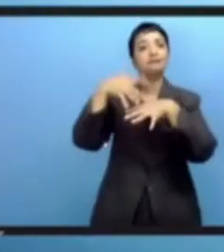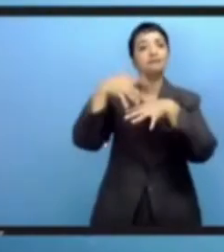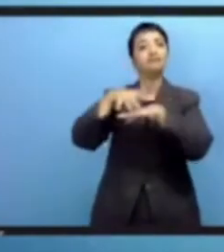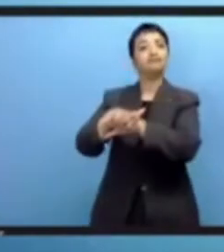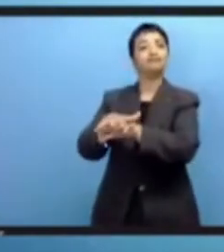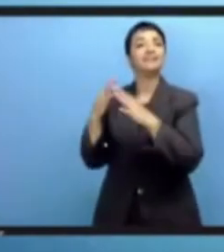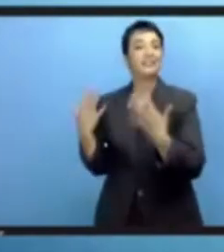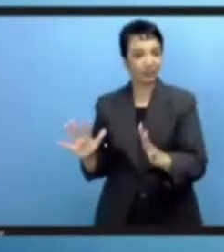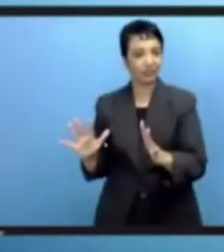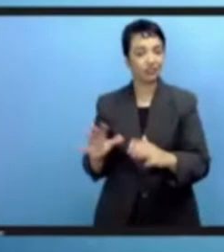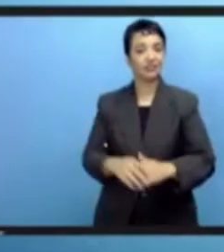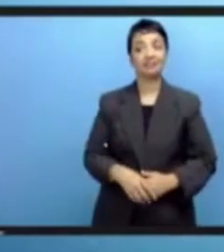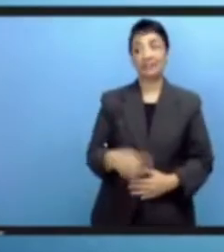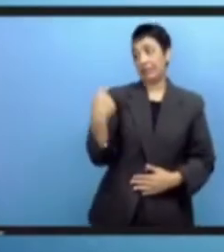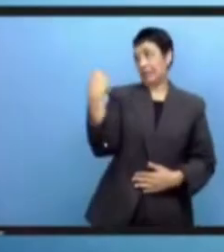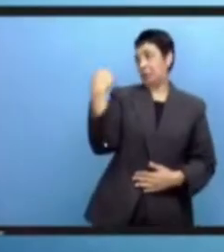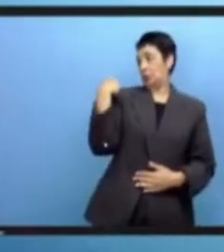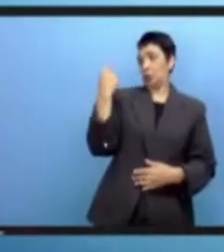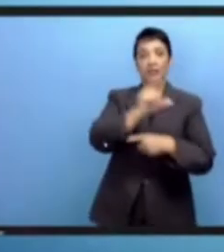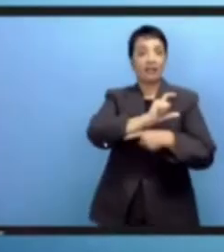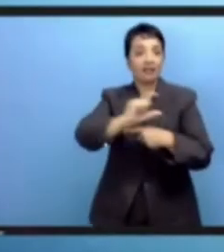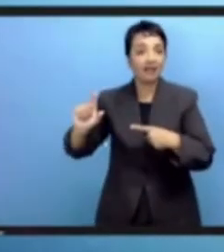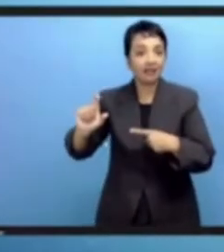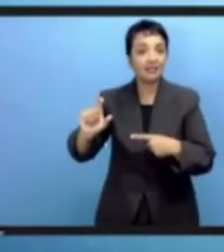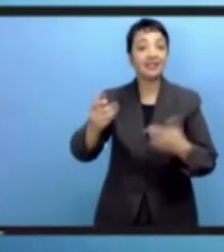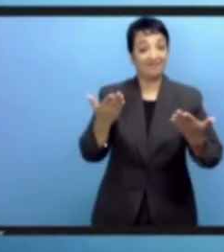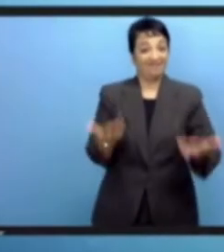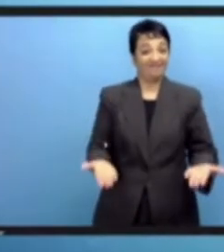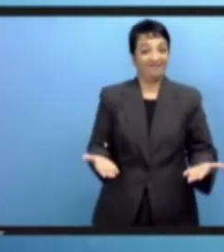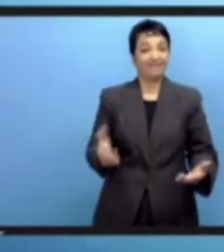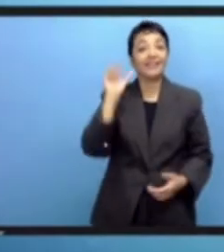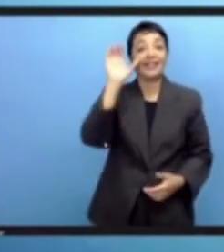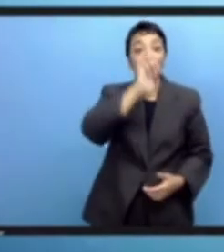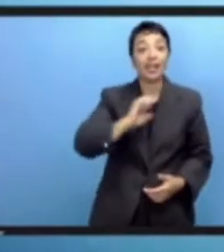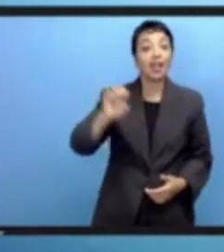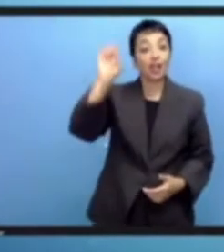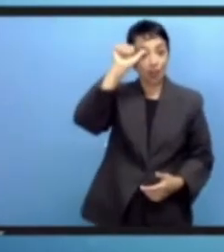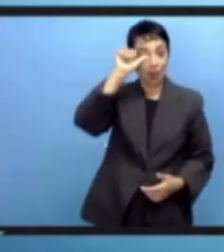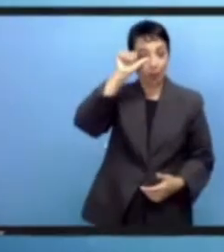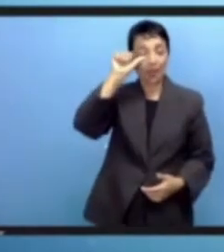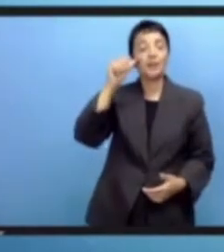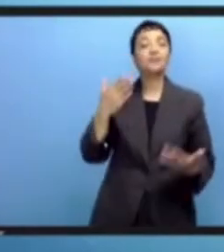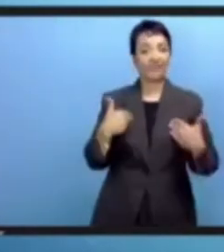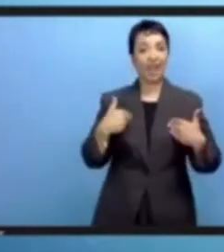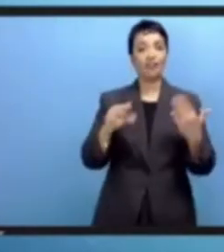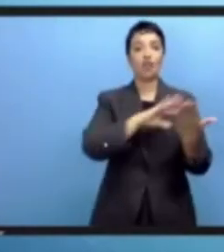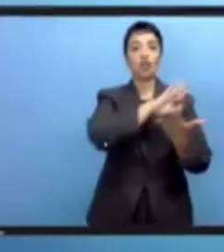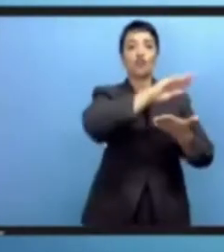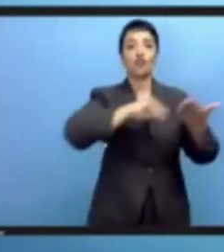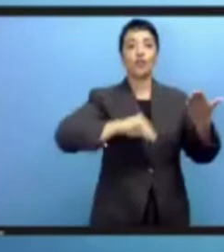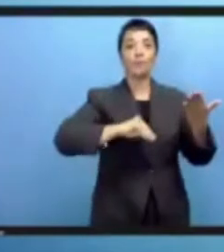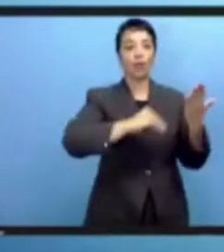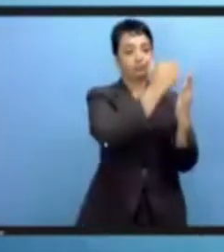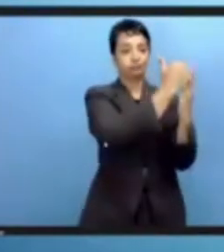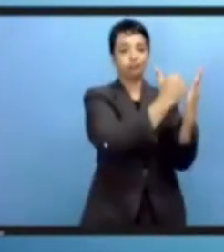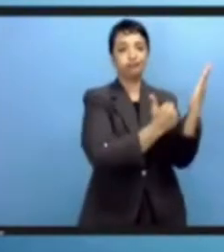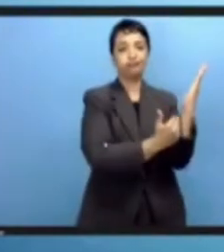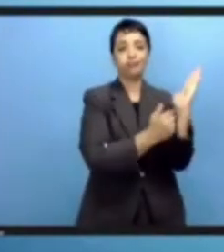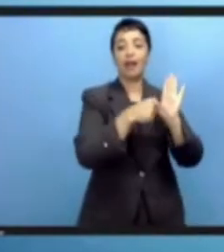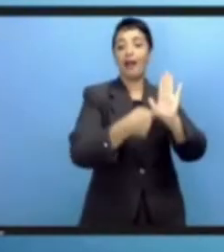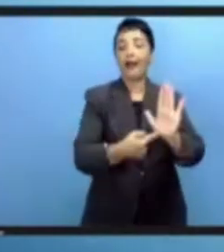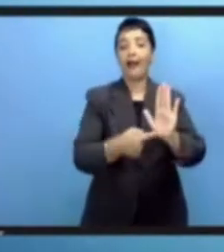الأفريقية وهذا معناه أننا فقط في الإسبوع الماضي فإن أفريقيا قد أطلقت تقريرها